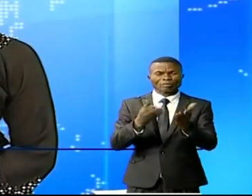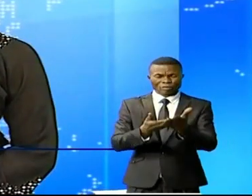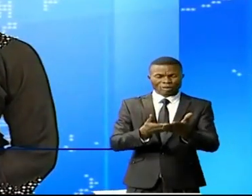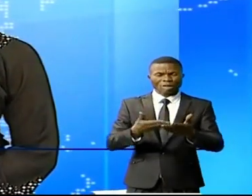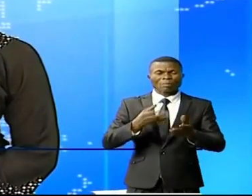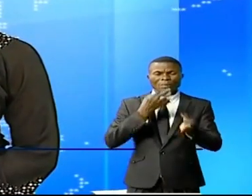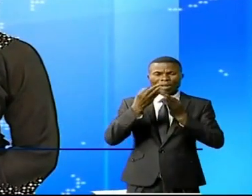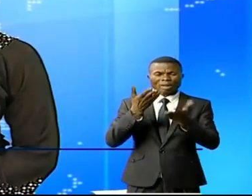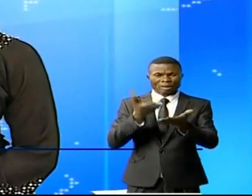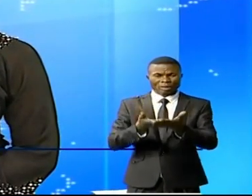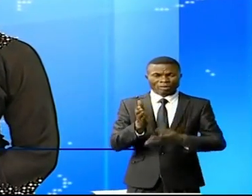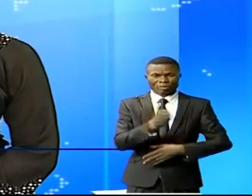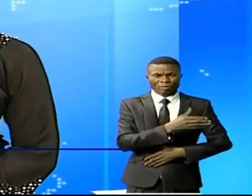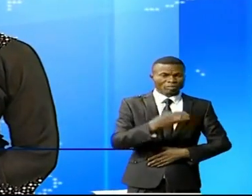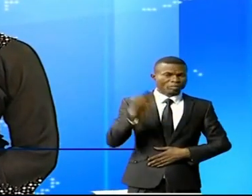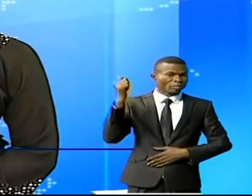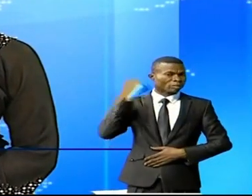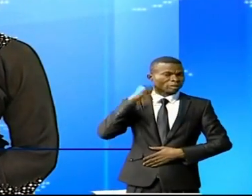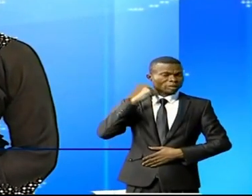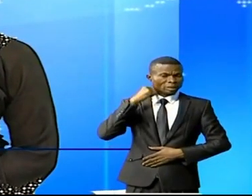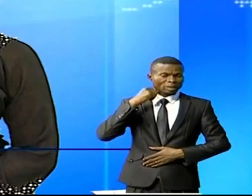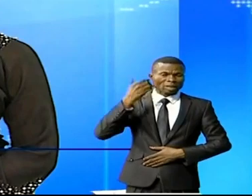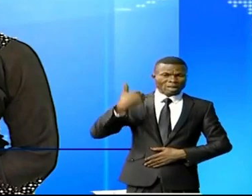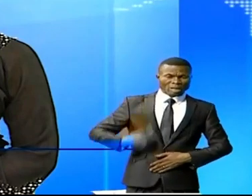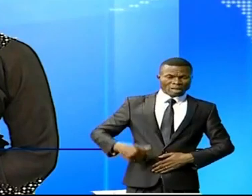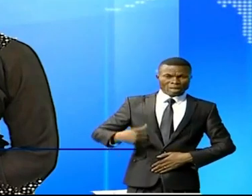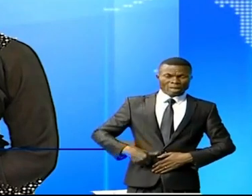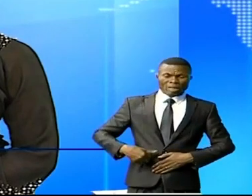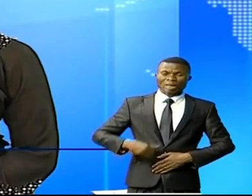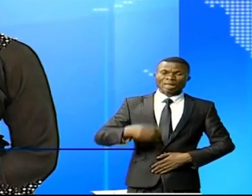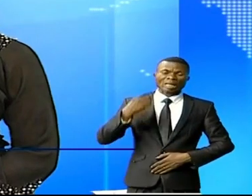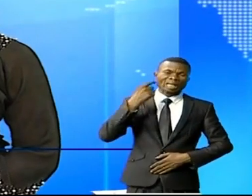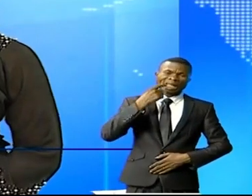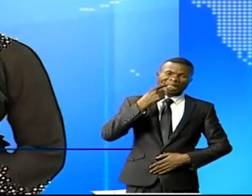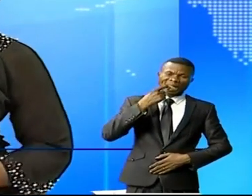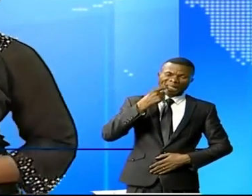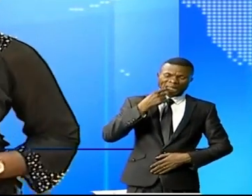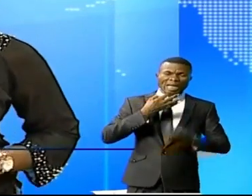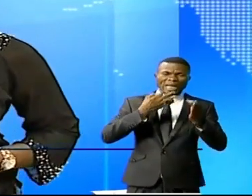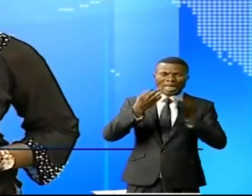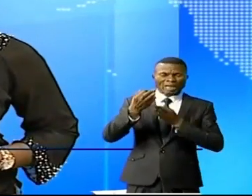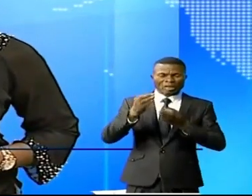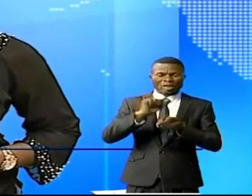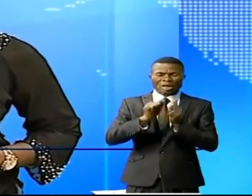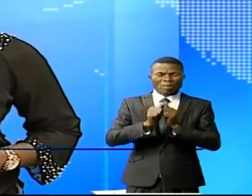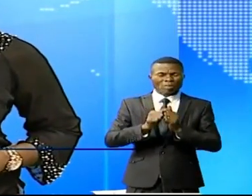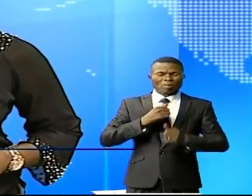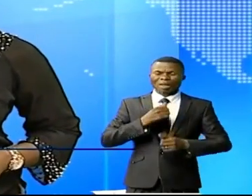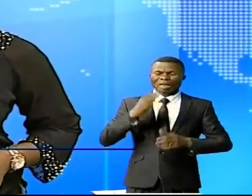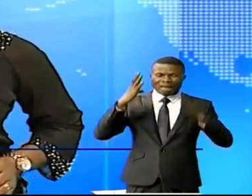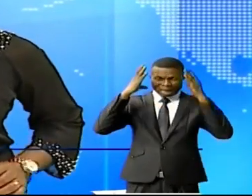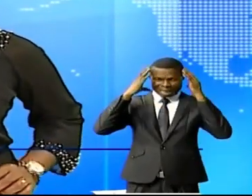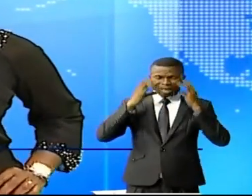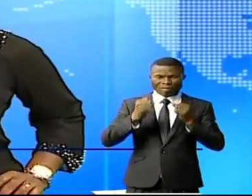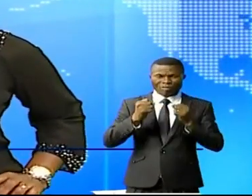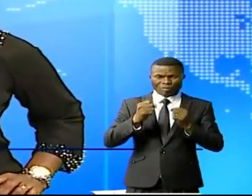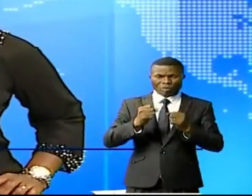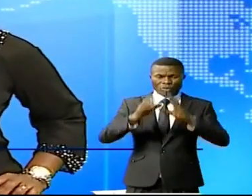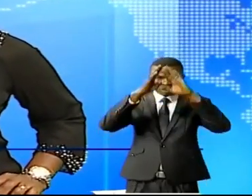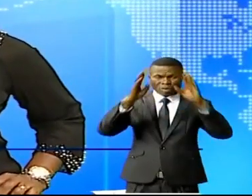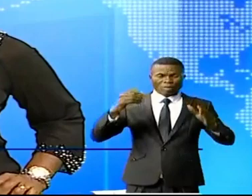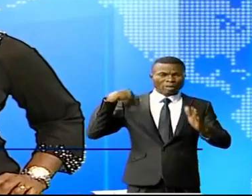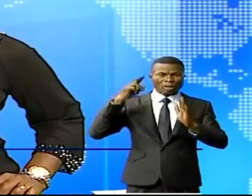Et puis, les médecins chirurgiens et dentistes ont exprimé leur ras-le-bol devant l'immeuble du gouvernement ce matin. Ils